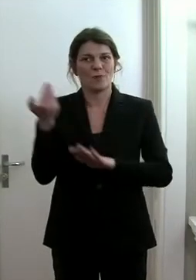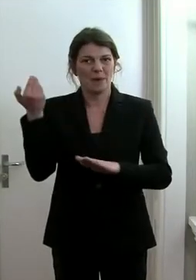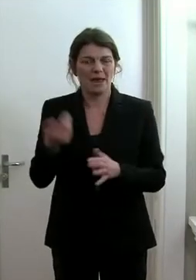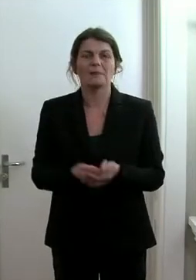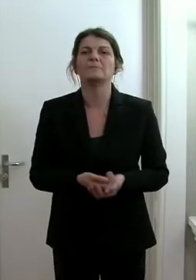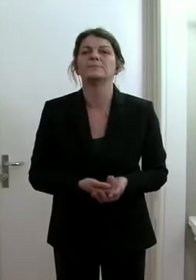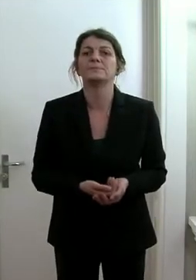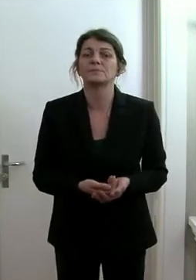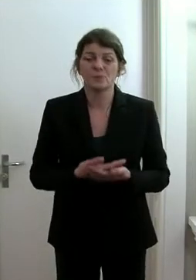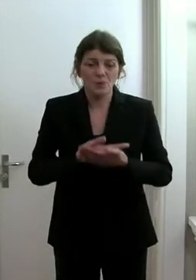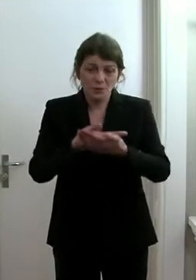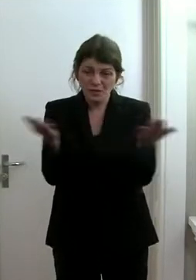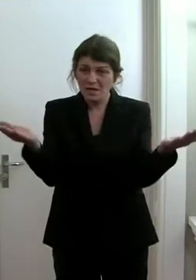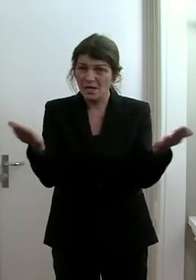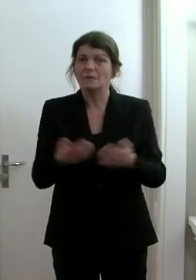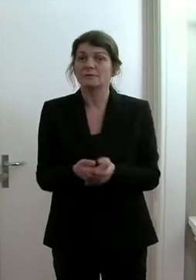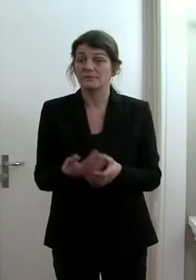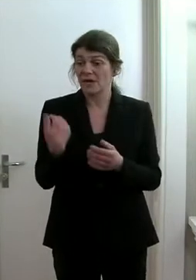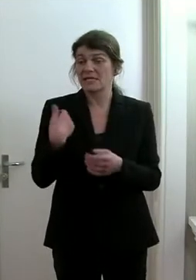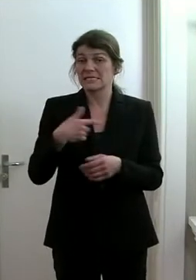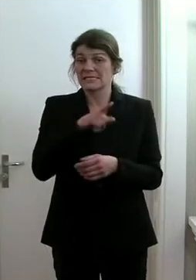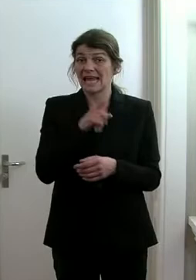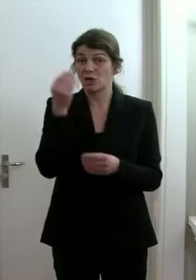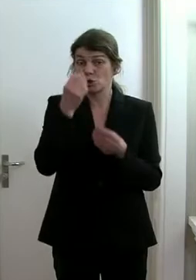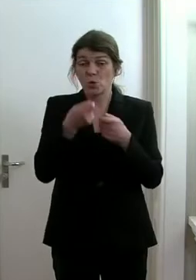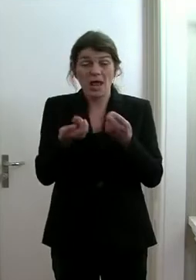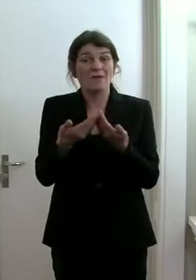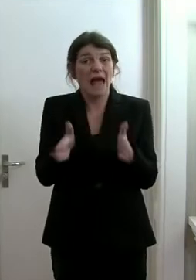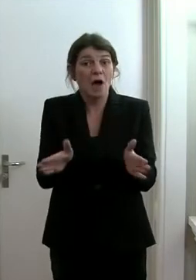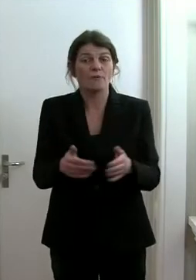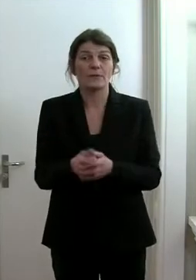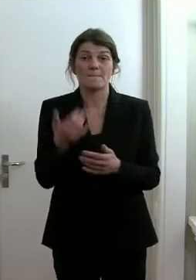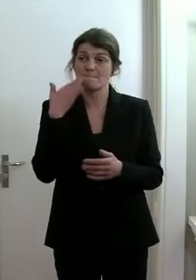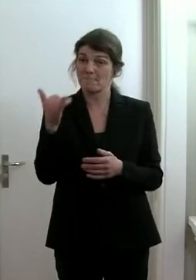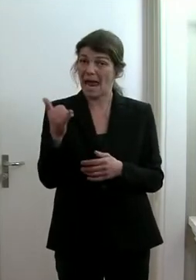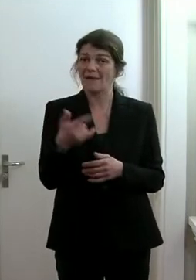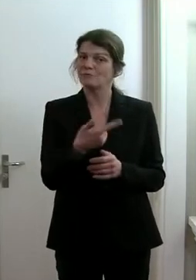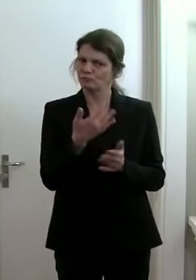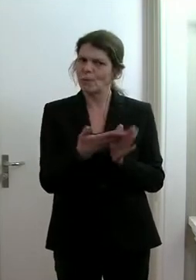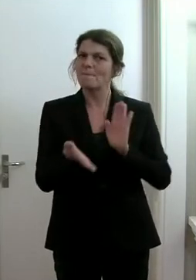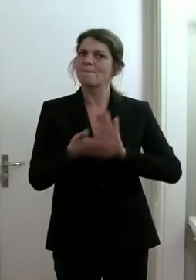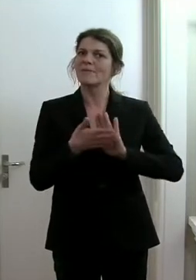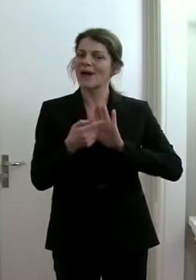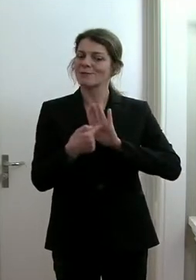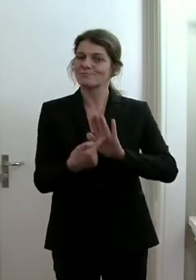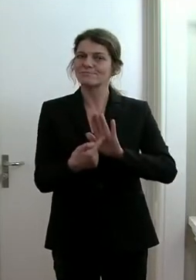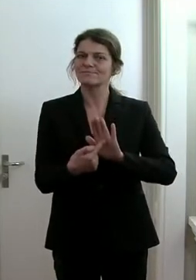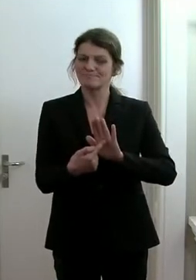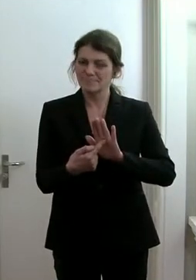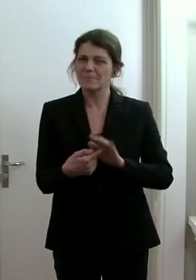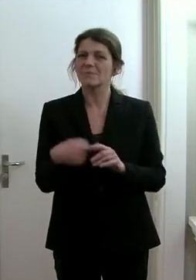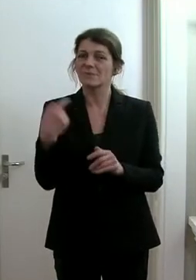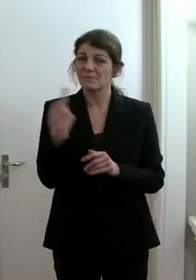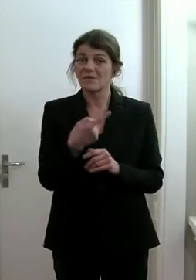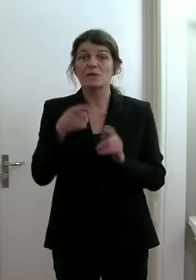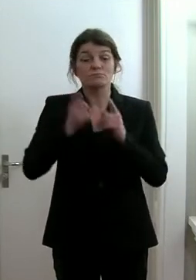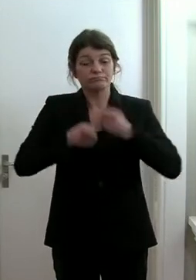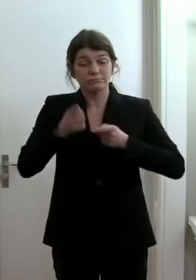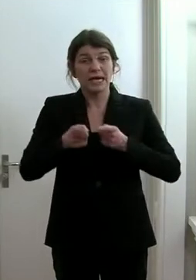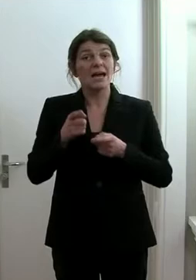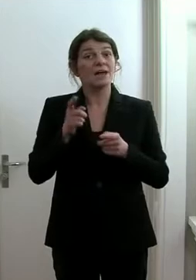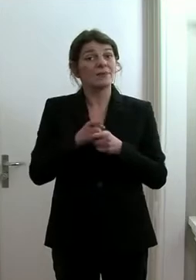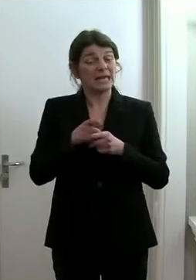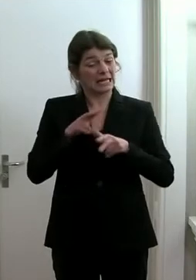und ihr habt seit den Schulöffnungen im Mai bewiesen, dass die Umsetzung der Vorgaben der